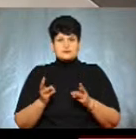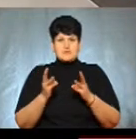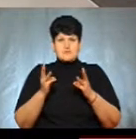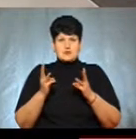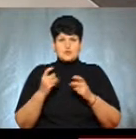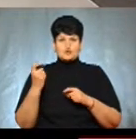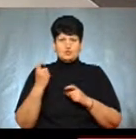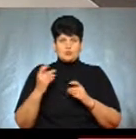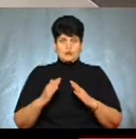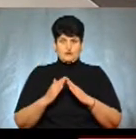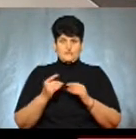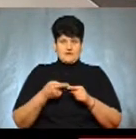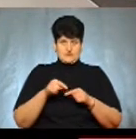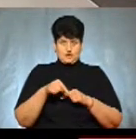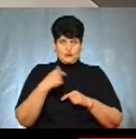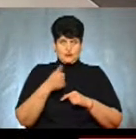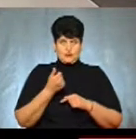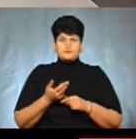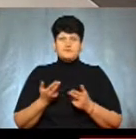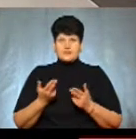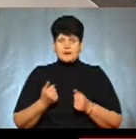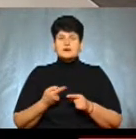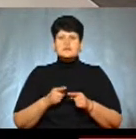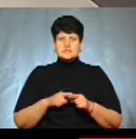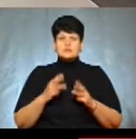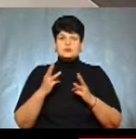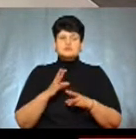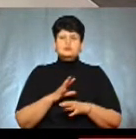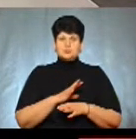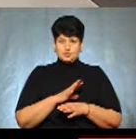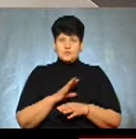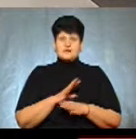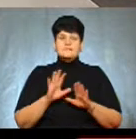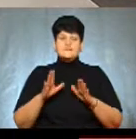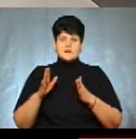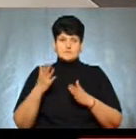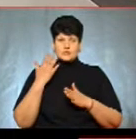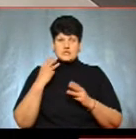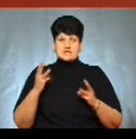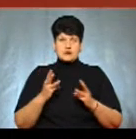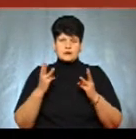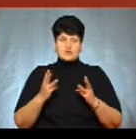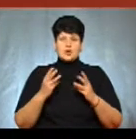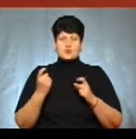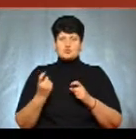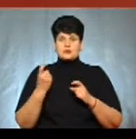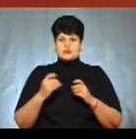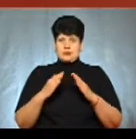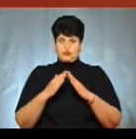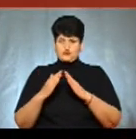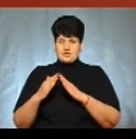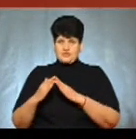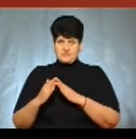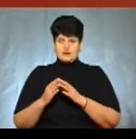господарських будівлі за цей рік? Так, і такі пожежі були, були і випадки, коли загоралися господарські будівлі через